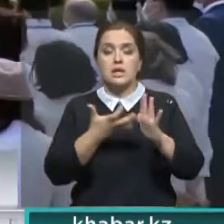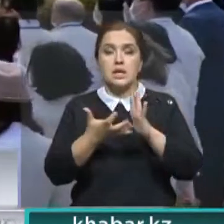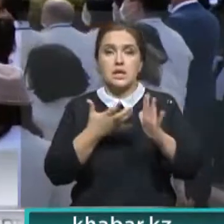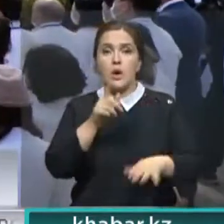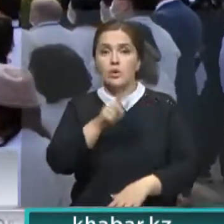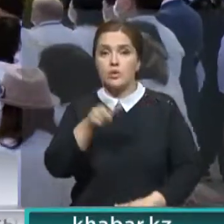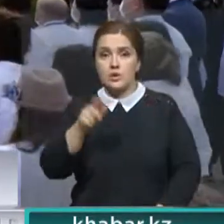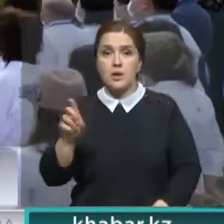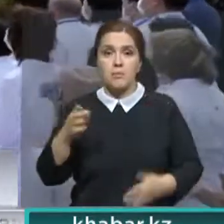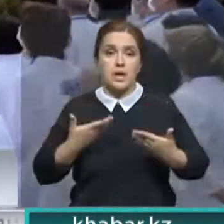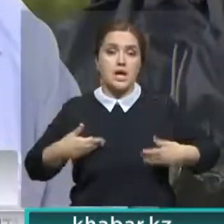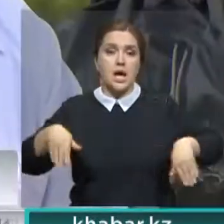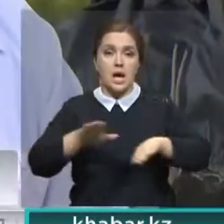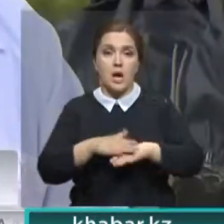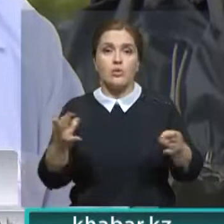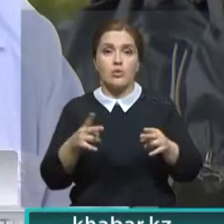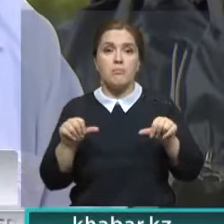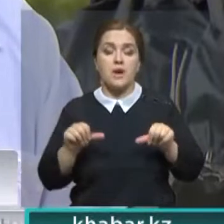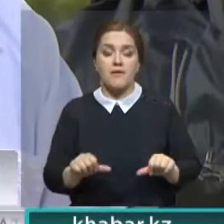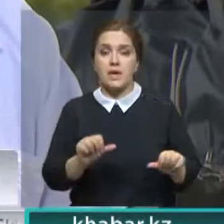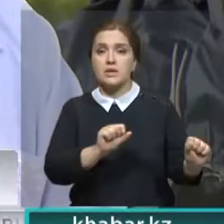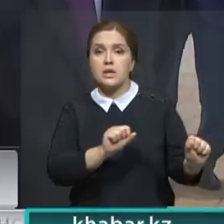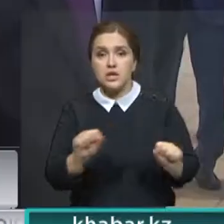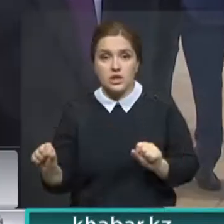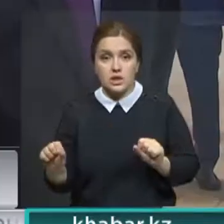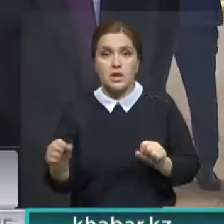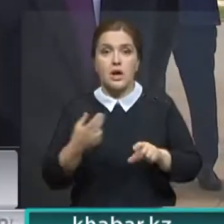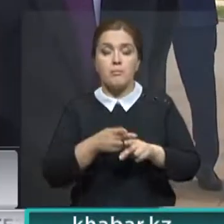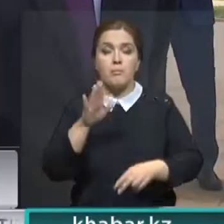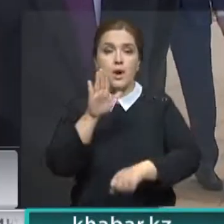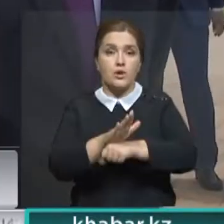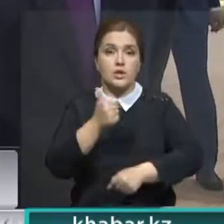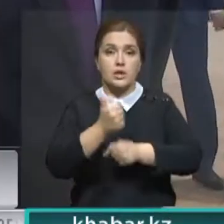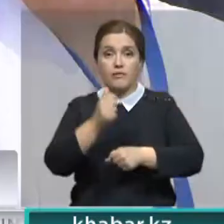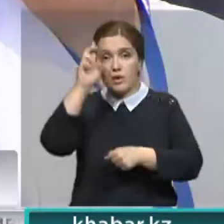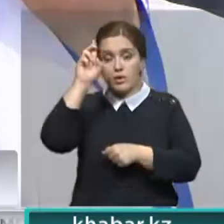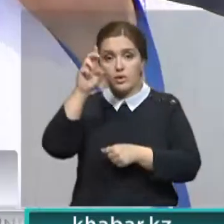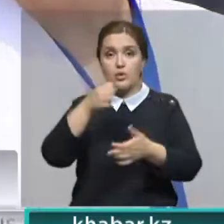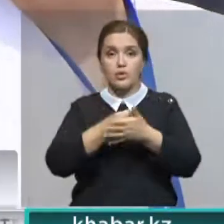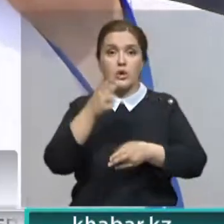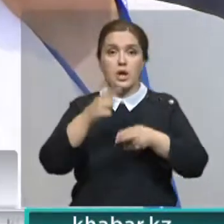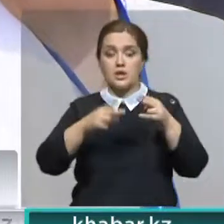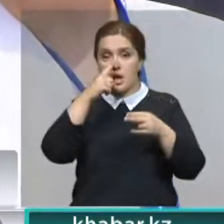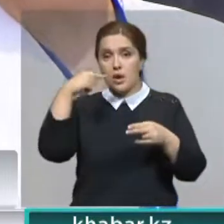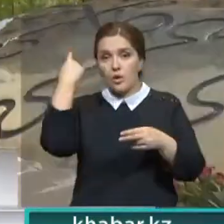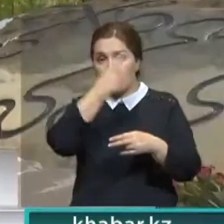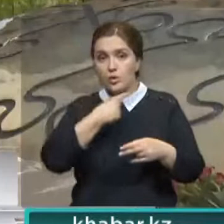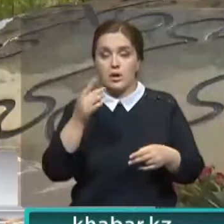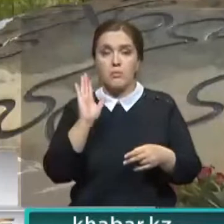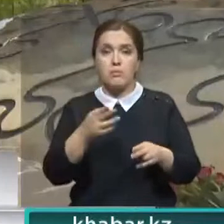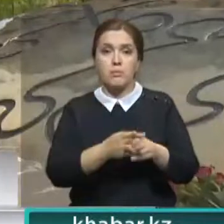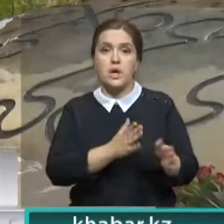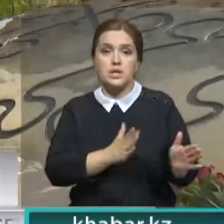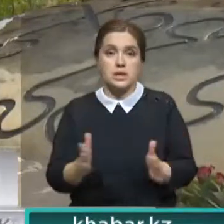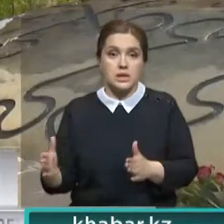Людям в белых халатах нужна и правовая защита, отметил Токаев. По поручению главы государства до конца года в стране запустят систему